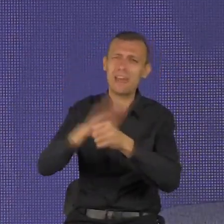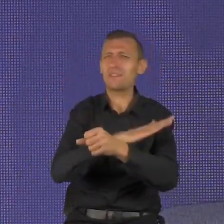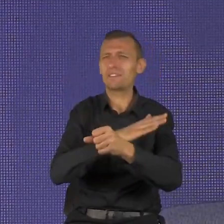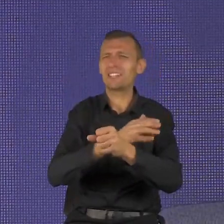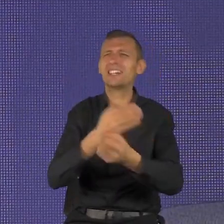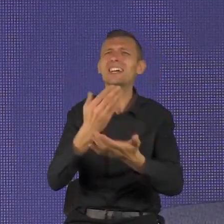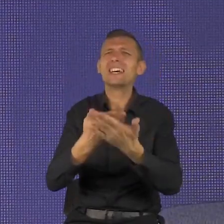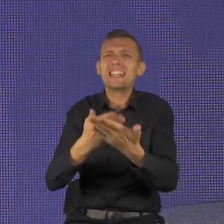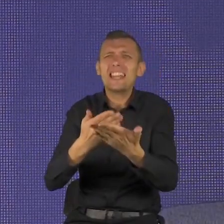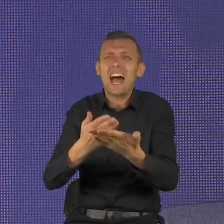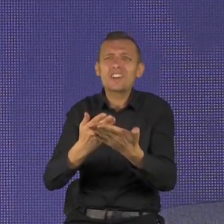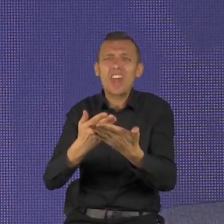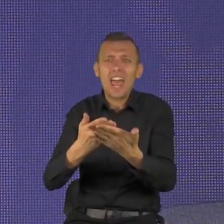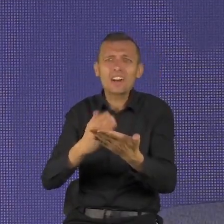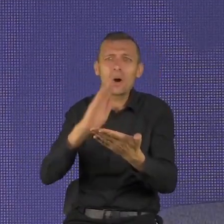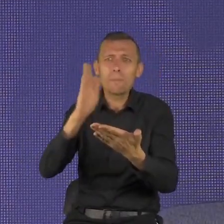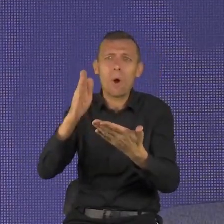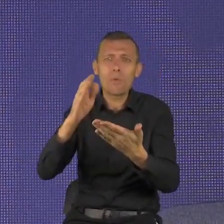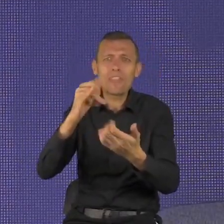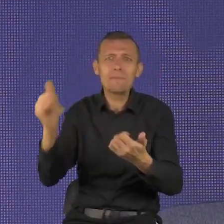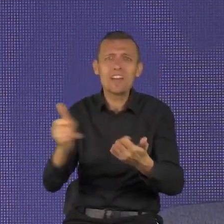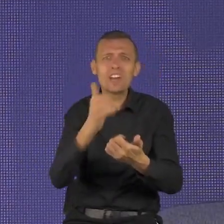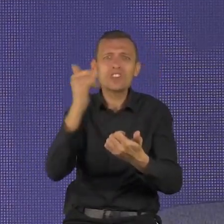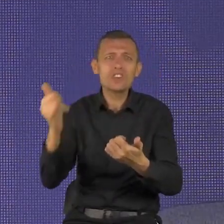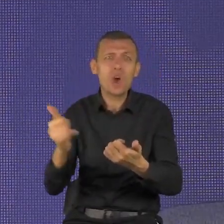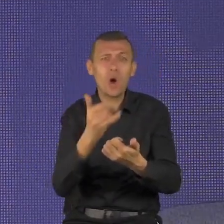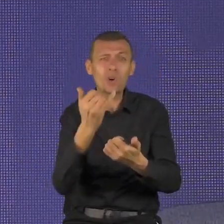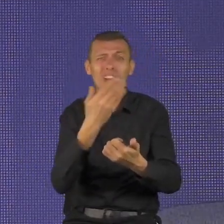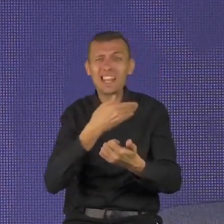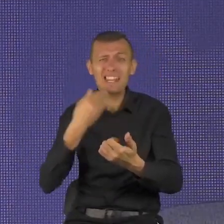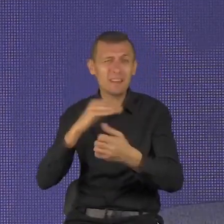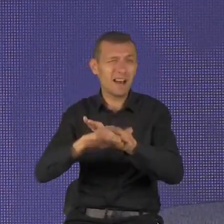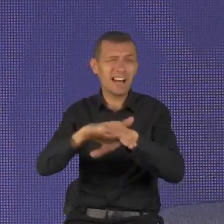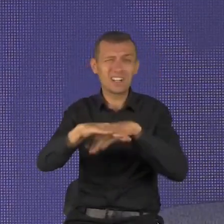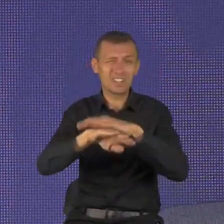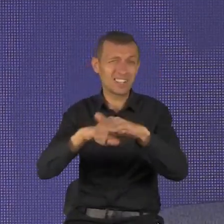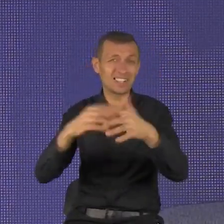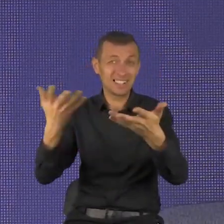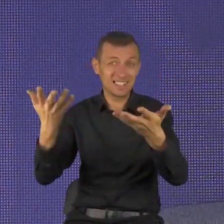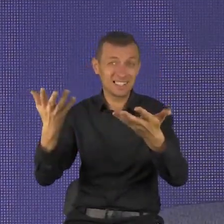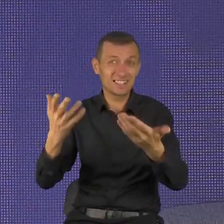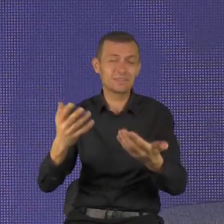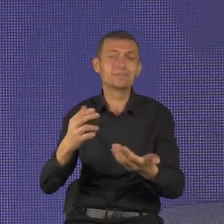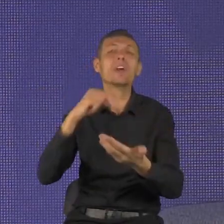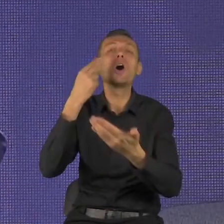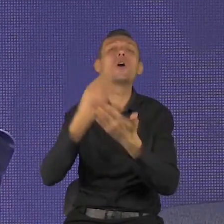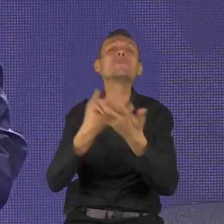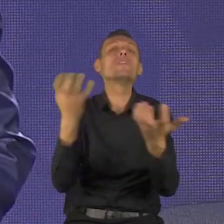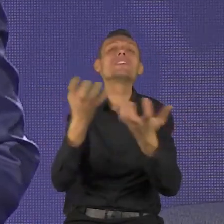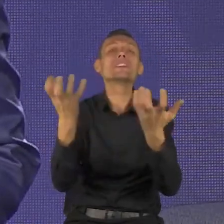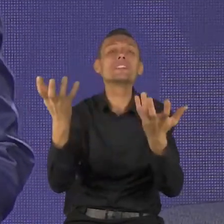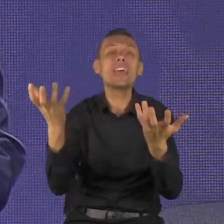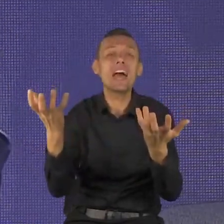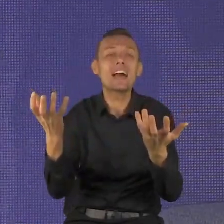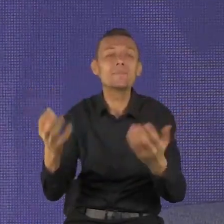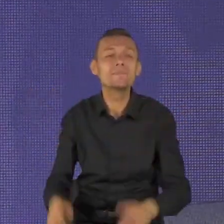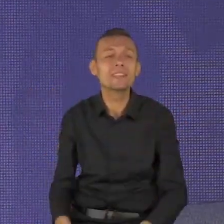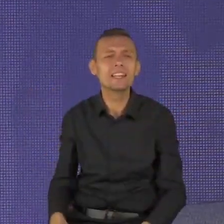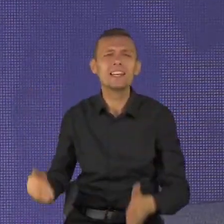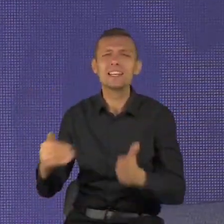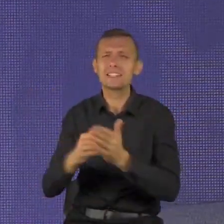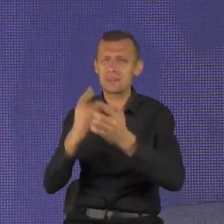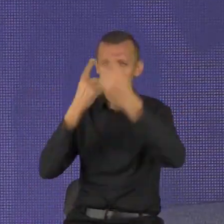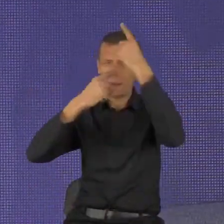Odpowiedź na te pytania znajdziemy, gdy uświadomimy sobie trzy główne mity dotyczące naszej